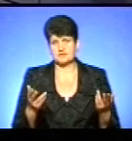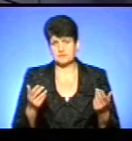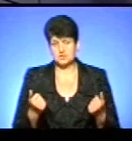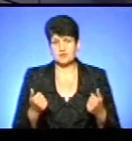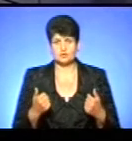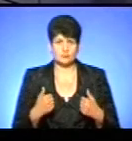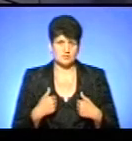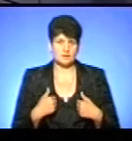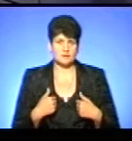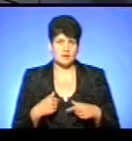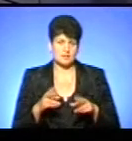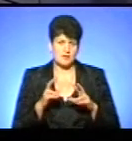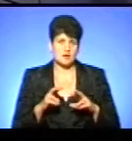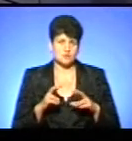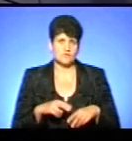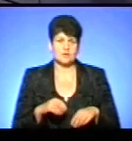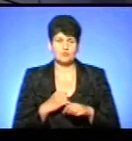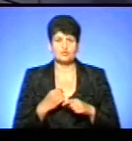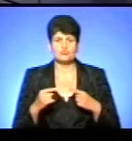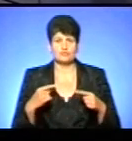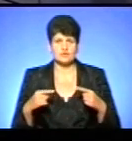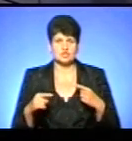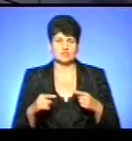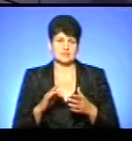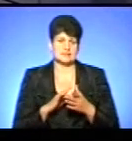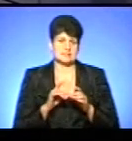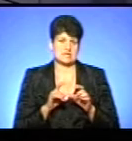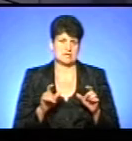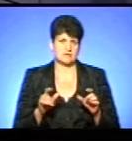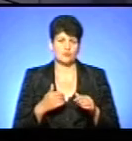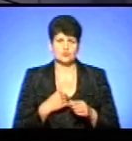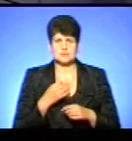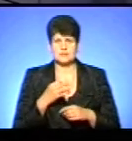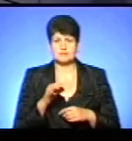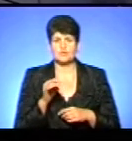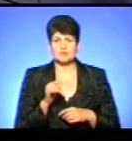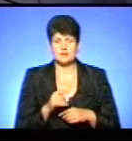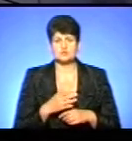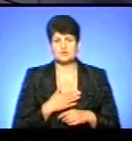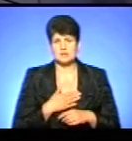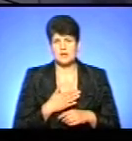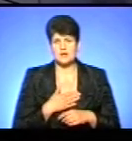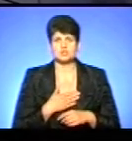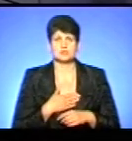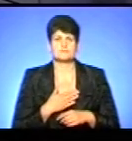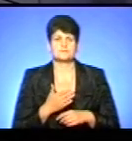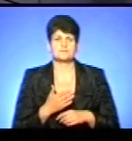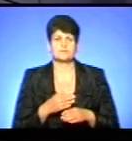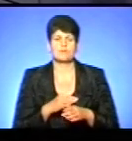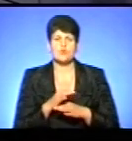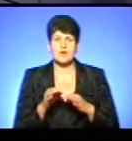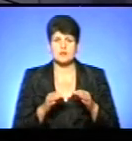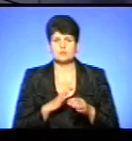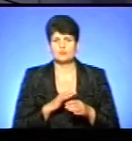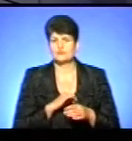аналізували роботу інших диспетчерських центрів. Я хочу сказати про те, що наш проєкт,